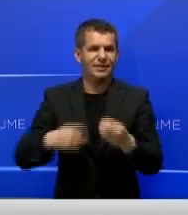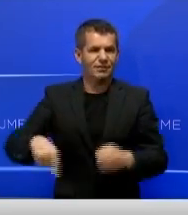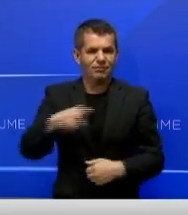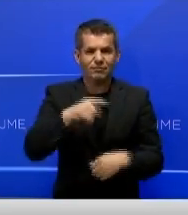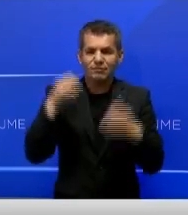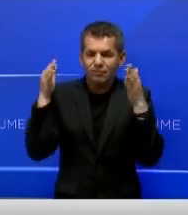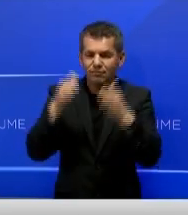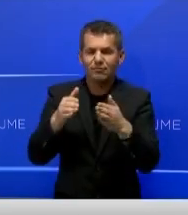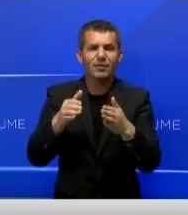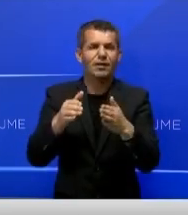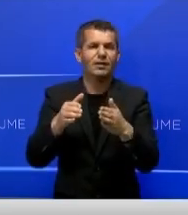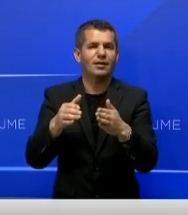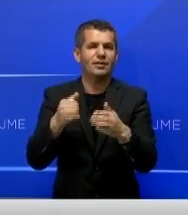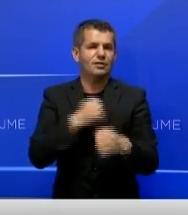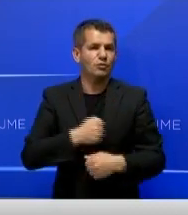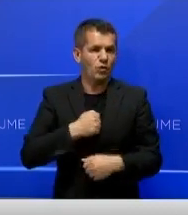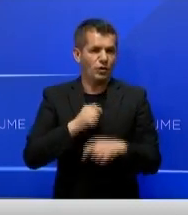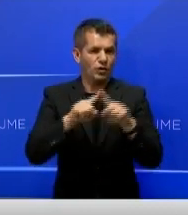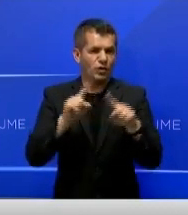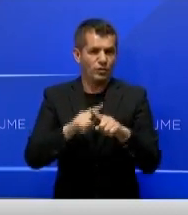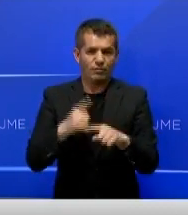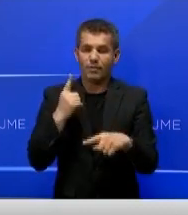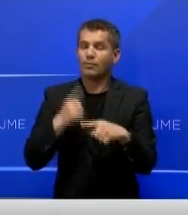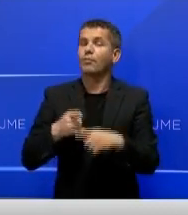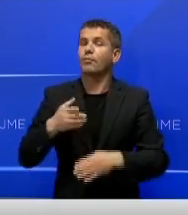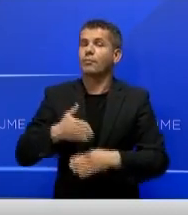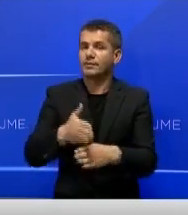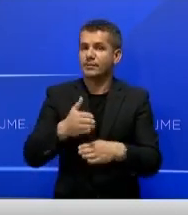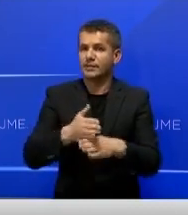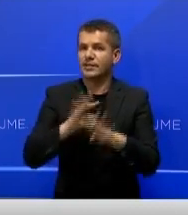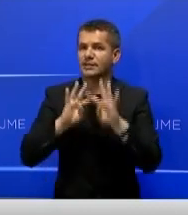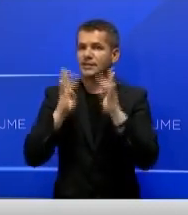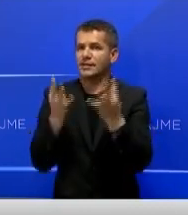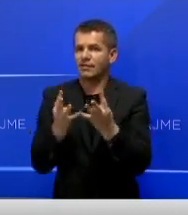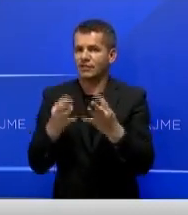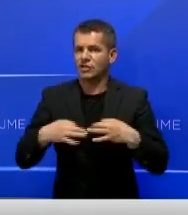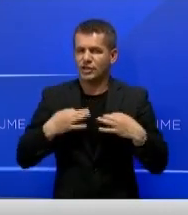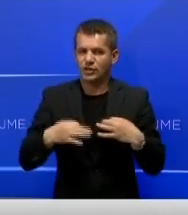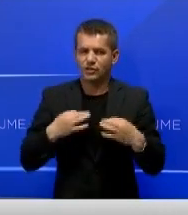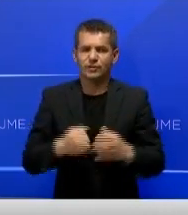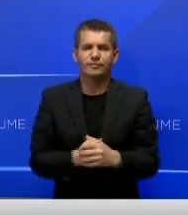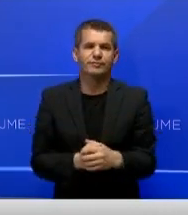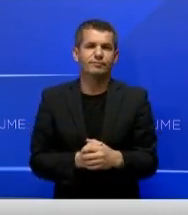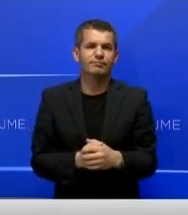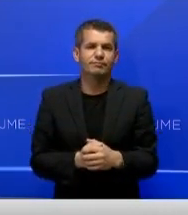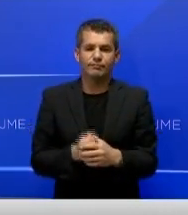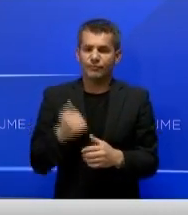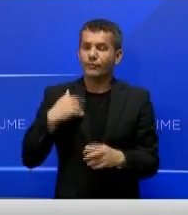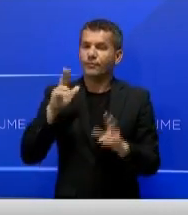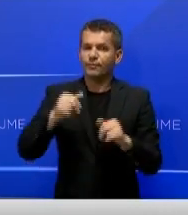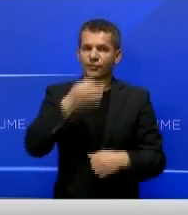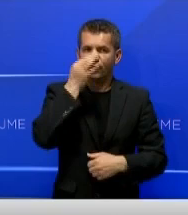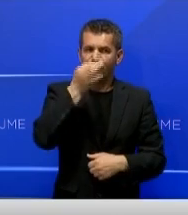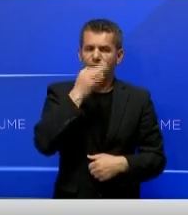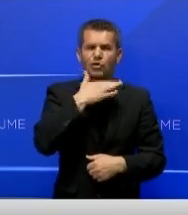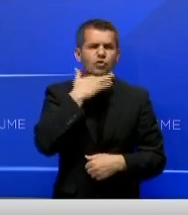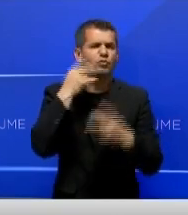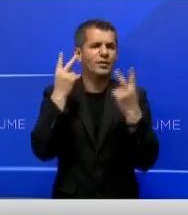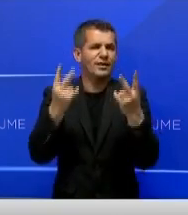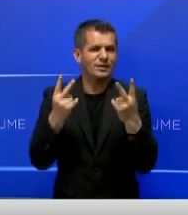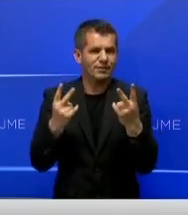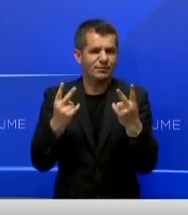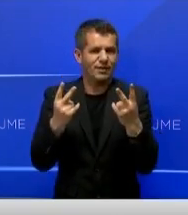gjithashtu edhe të interesum për mbështetjen e stafit shëndesor. Murem informata shumë të vlefshme,